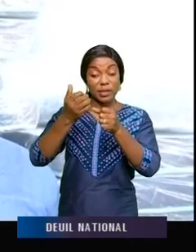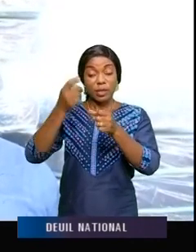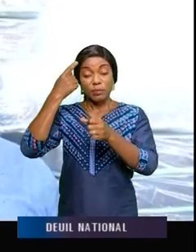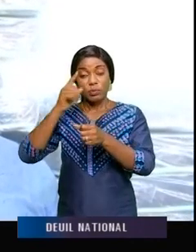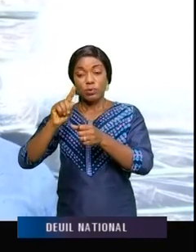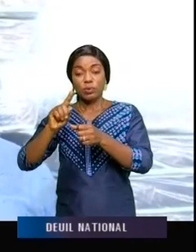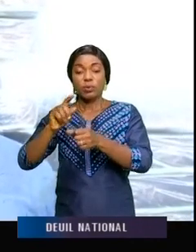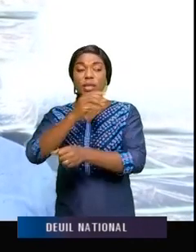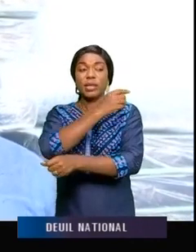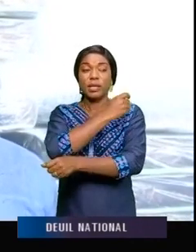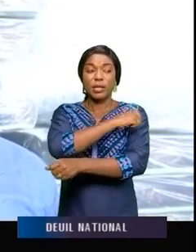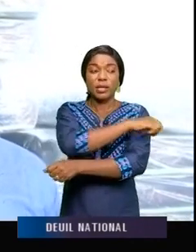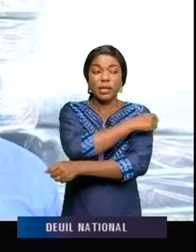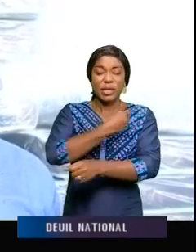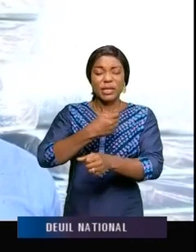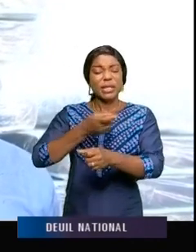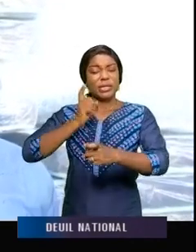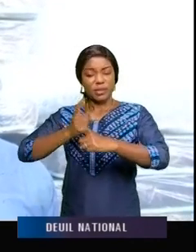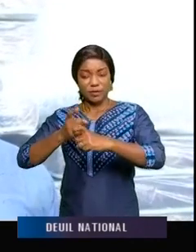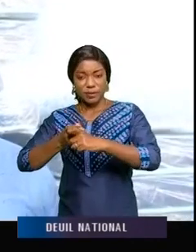conditions sont, je dirais, une fraîche humaine.